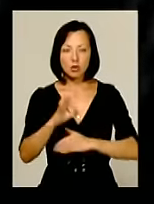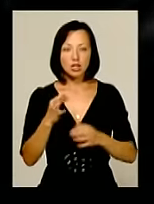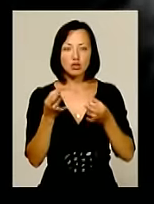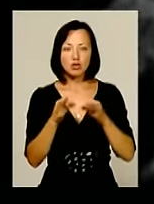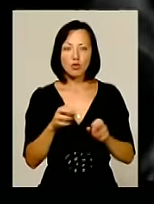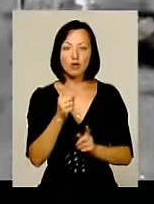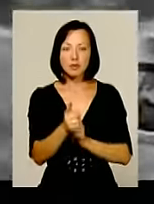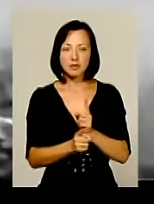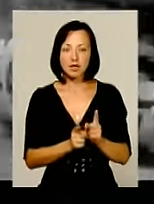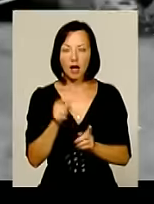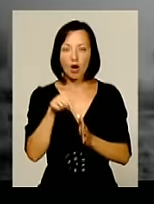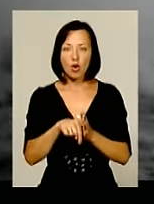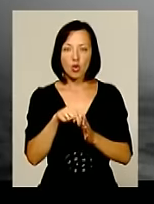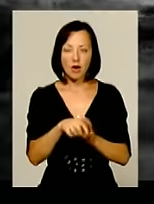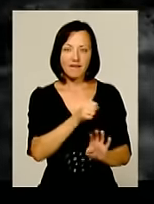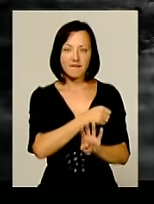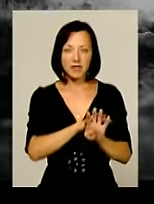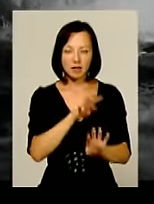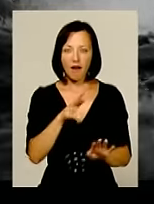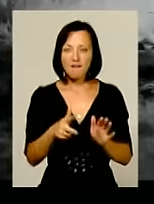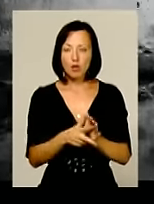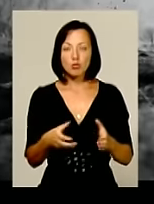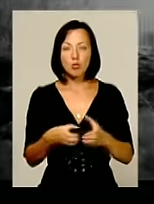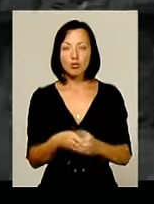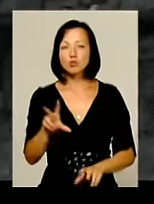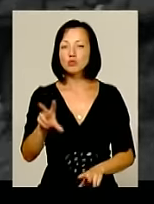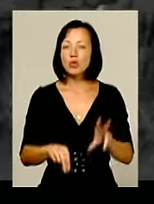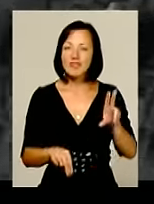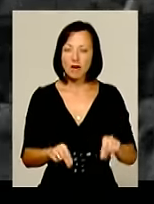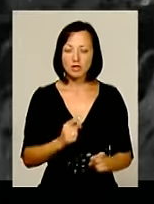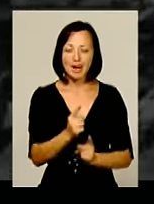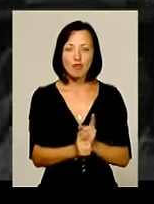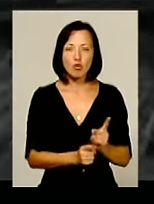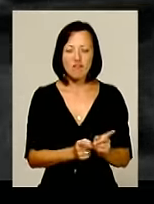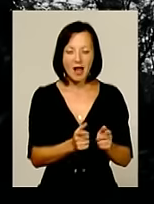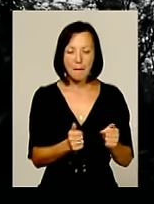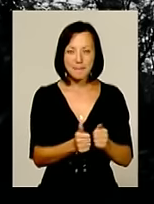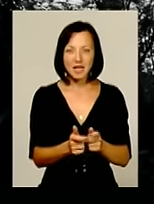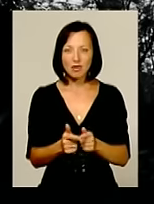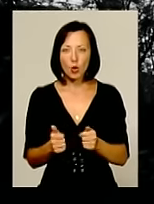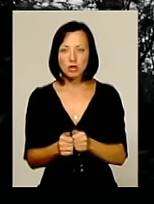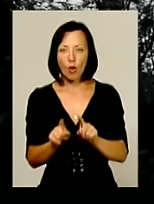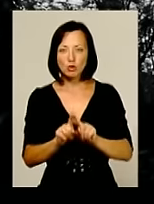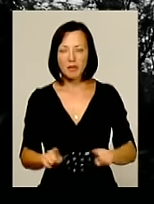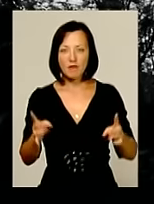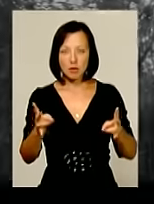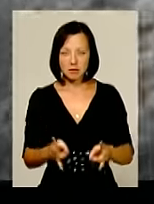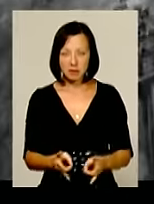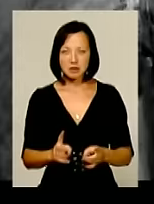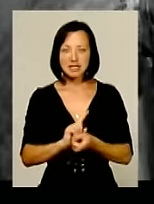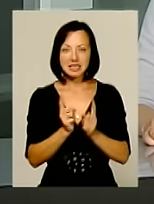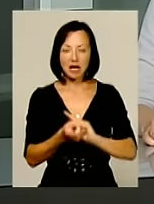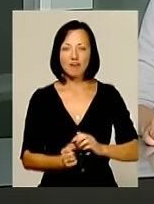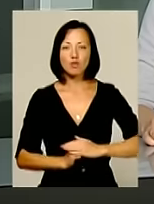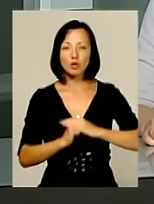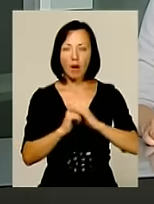переосмислити роль війська. У 8-му полку сподіваються, що реформування підрозділів особливого призначення стане фундаментом